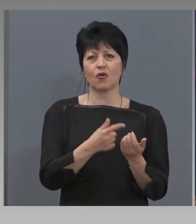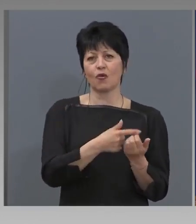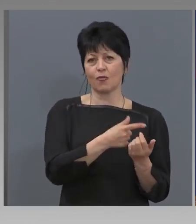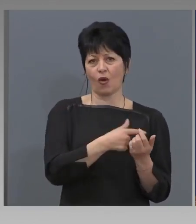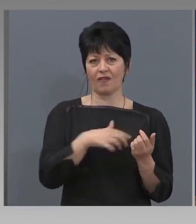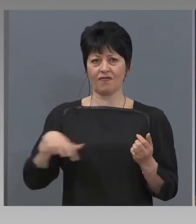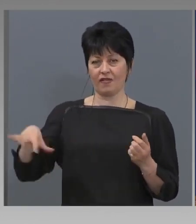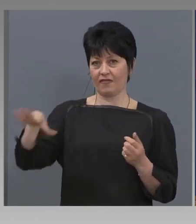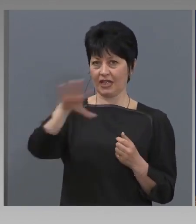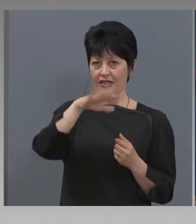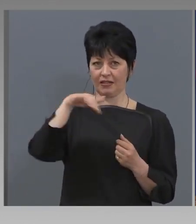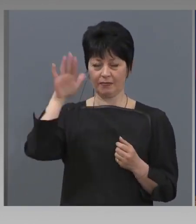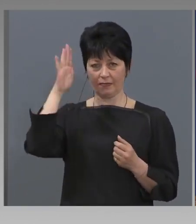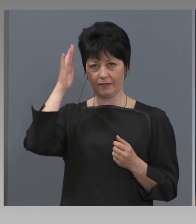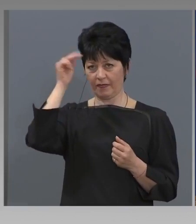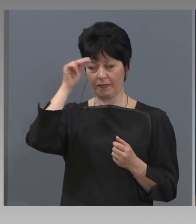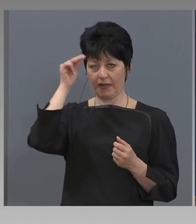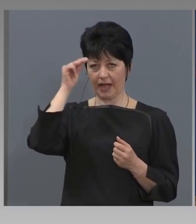предвид. Благодаря.